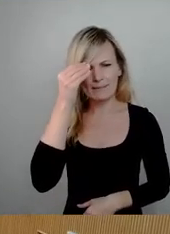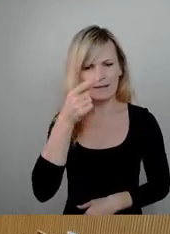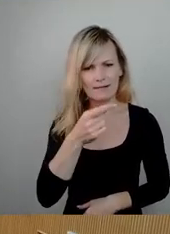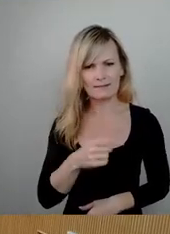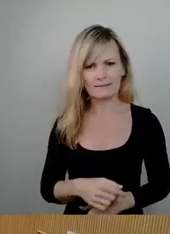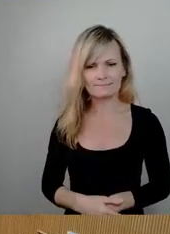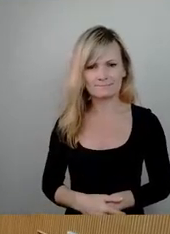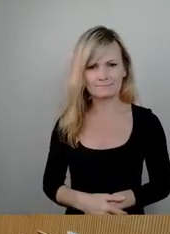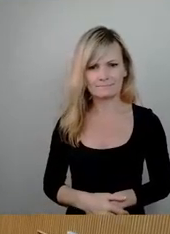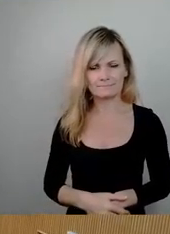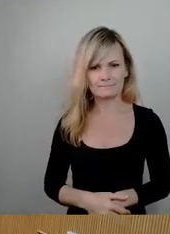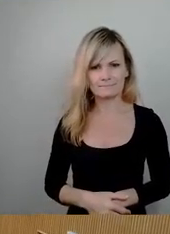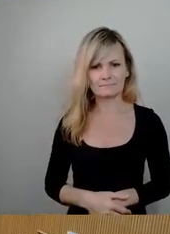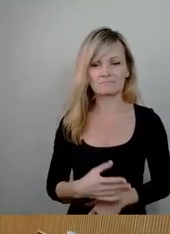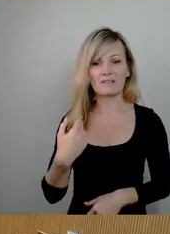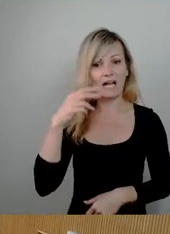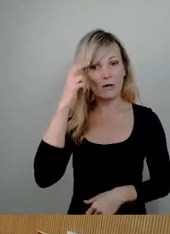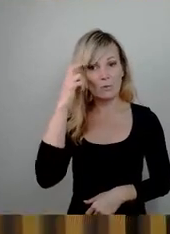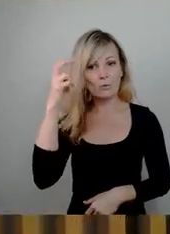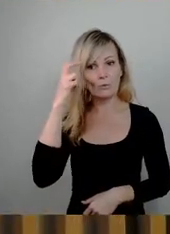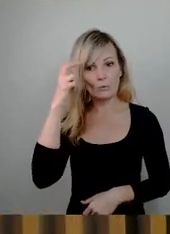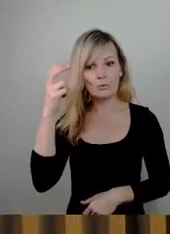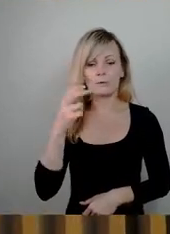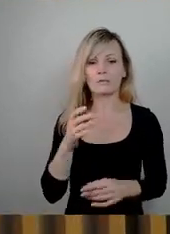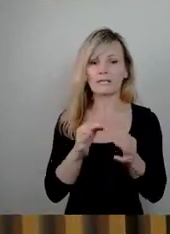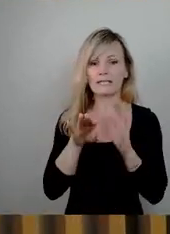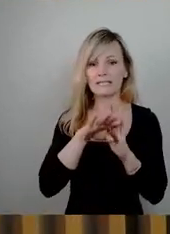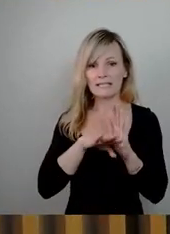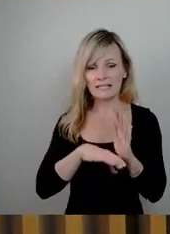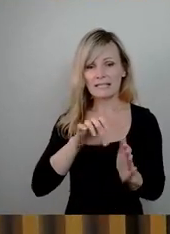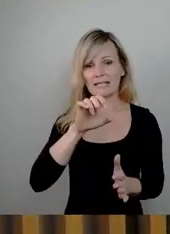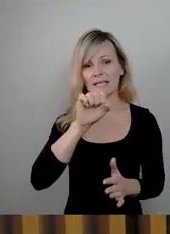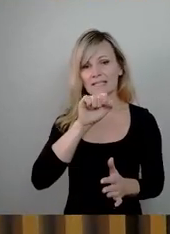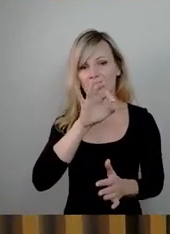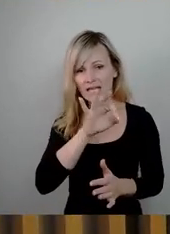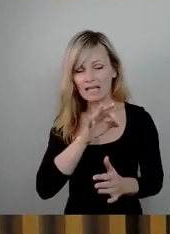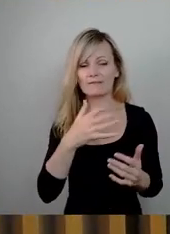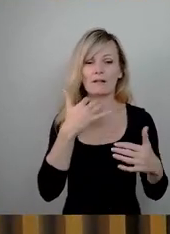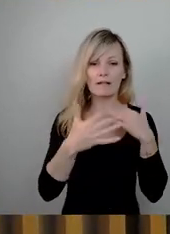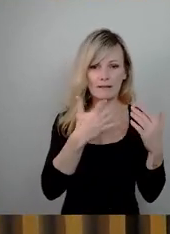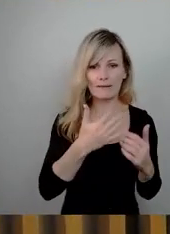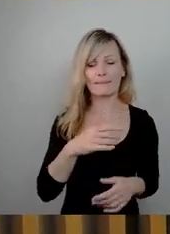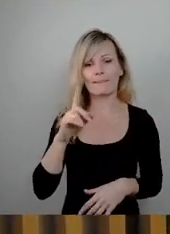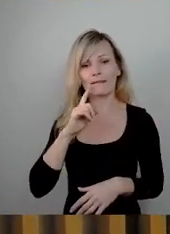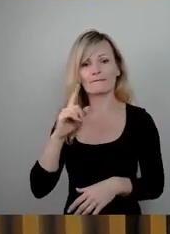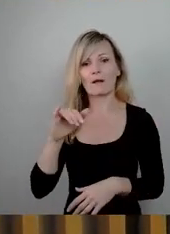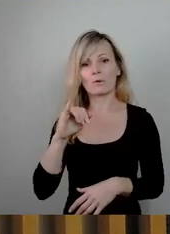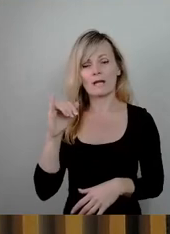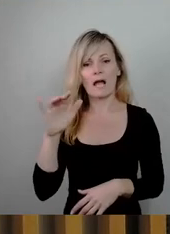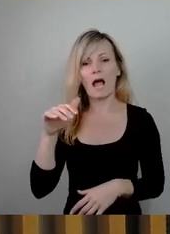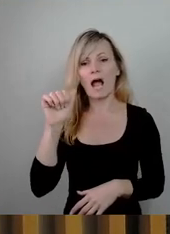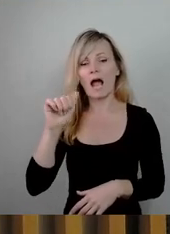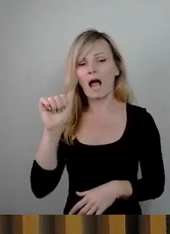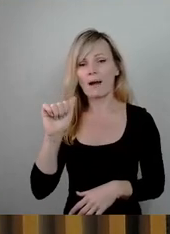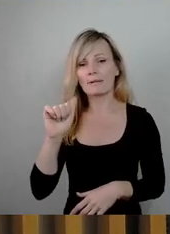klug getan hat und die Richtlinie und ESF und ganz viel erzählt hat. Während Anja Abel hinter mir sagt, du musst was erwidern. Und da sagt sie mir zuerst, diese